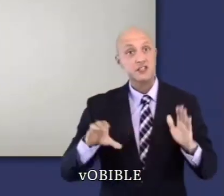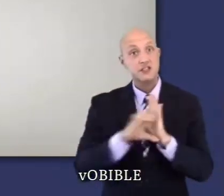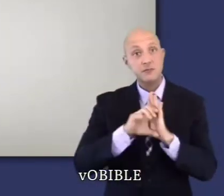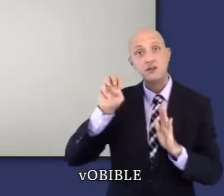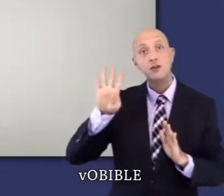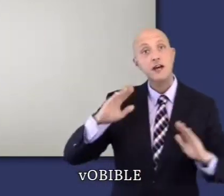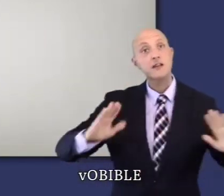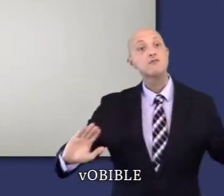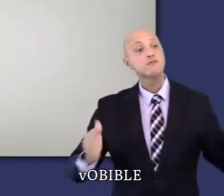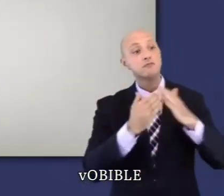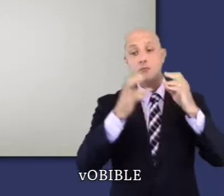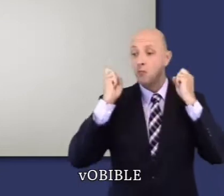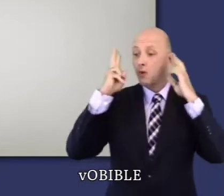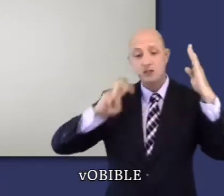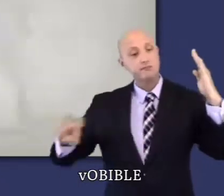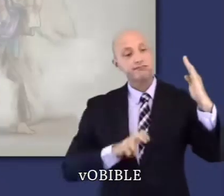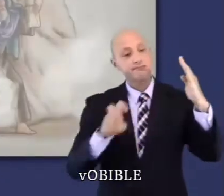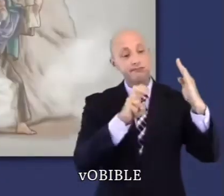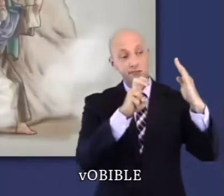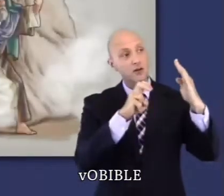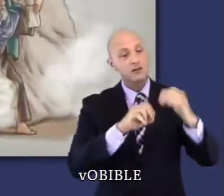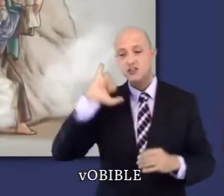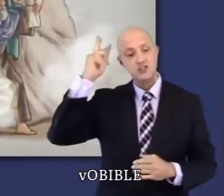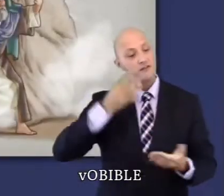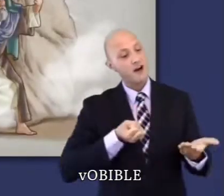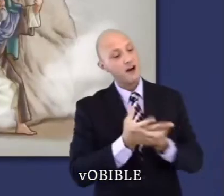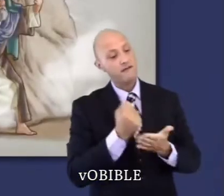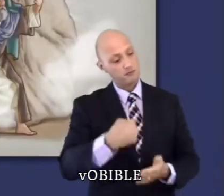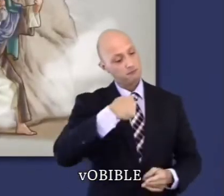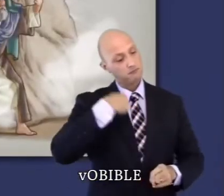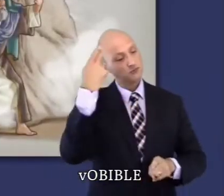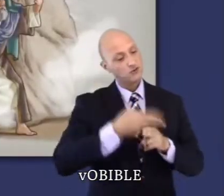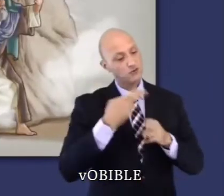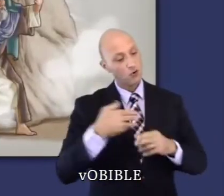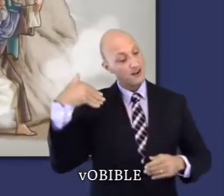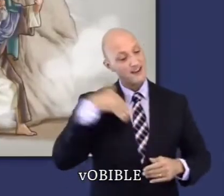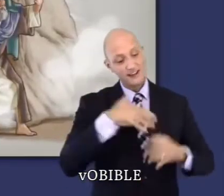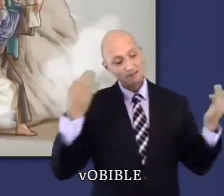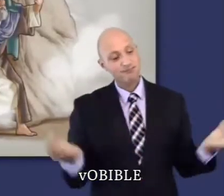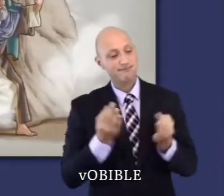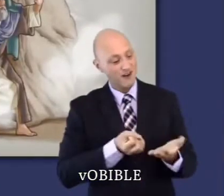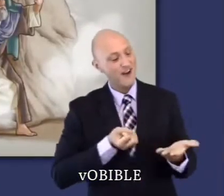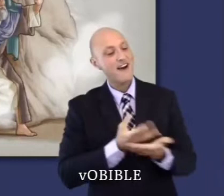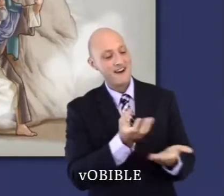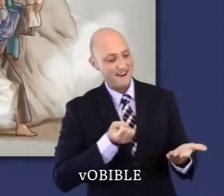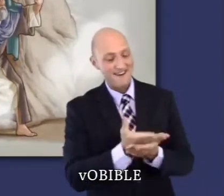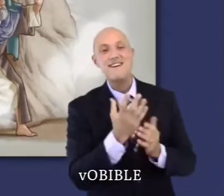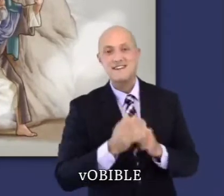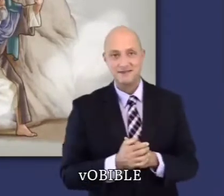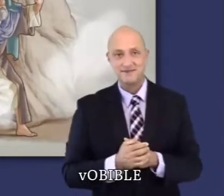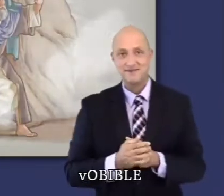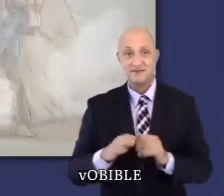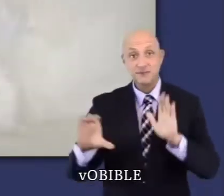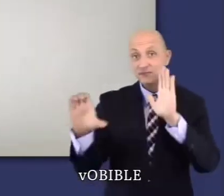Dans le chapitre 34, Moïse, qui se trouve à nouveau sur le Mont Sinaï, entend Jéhovah proclamer son nom et ses qualités.